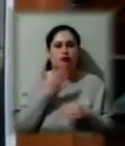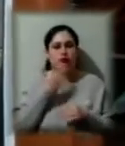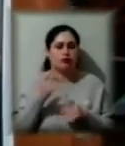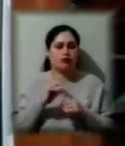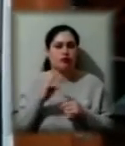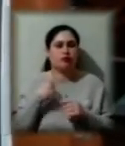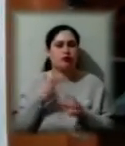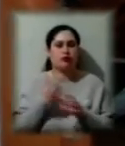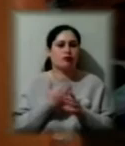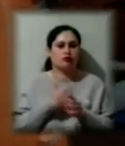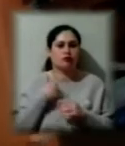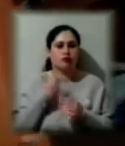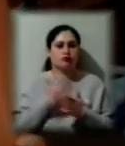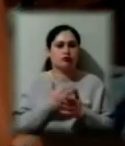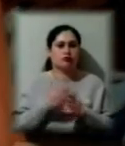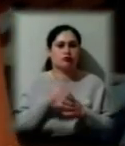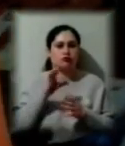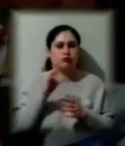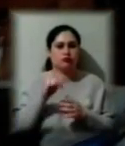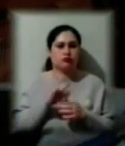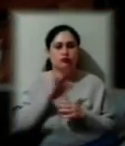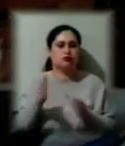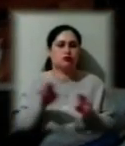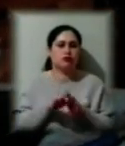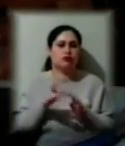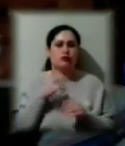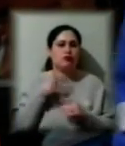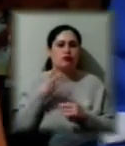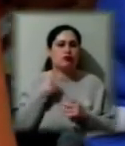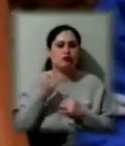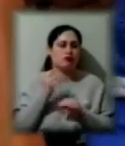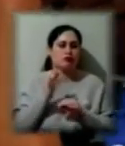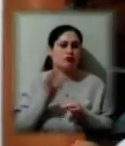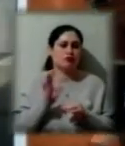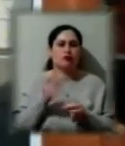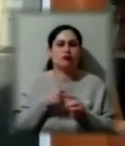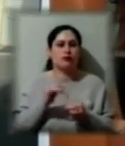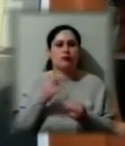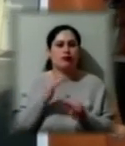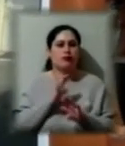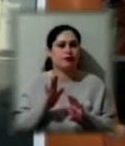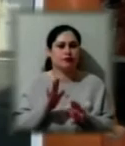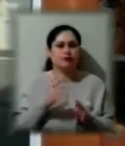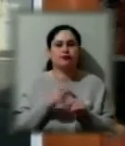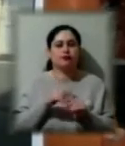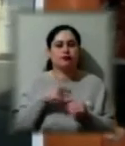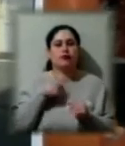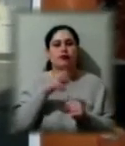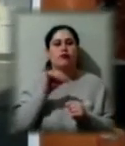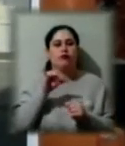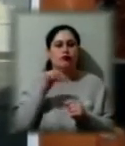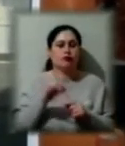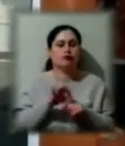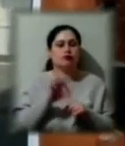нас стінка, ця стінка закрита і ми вже з ним не контактуємо, не спілкуємося. Ми хворого веземо інфекційну